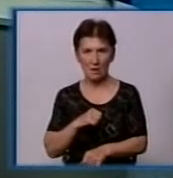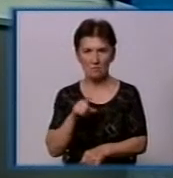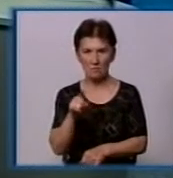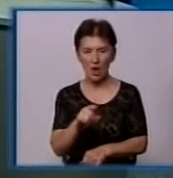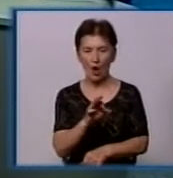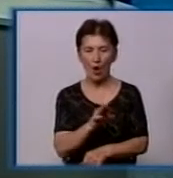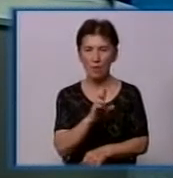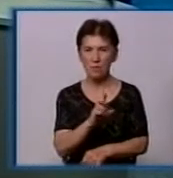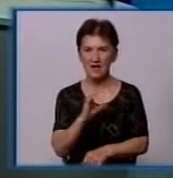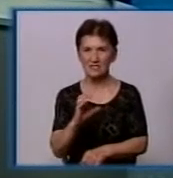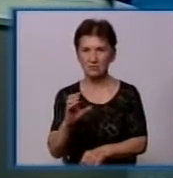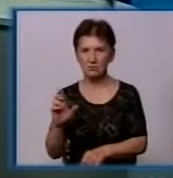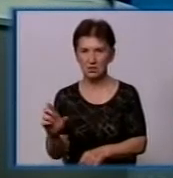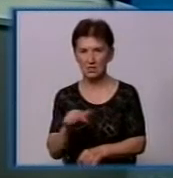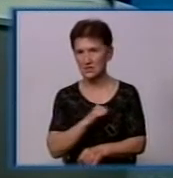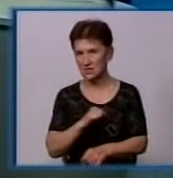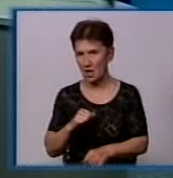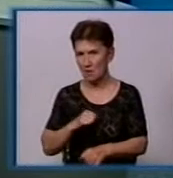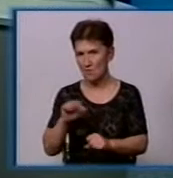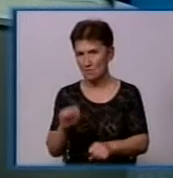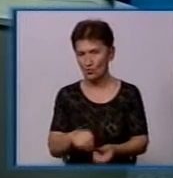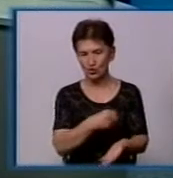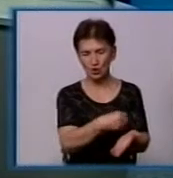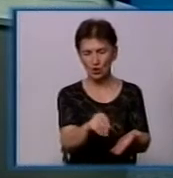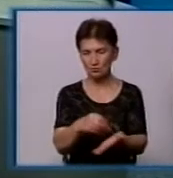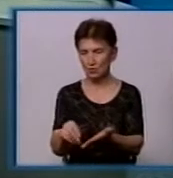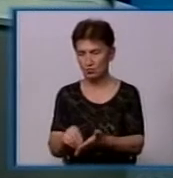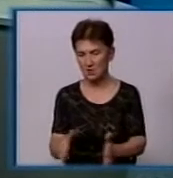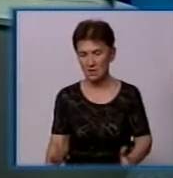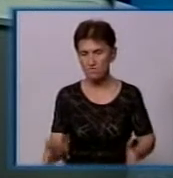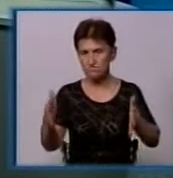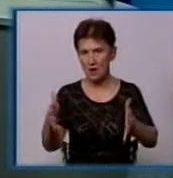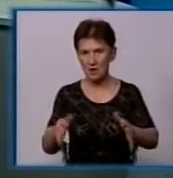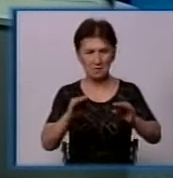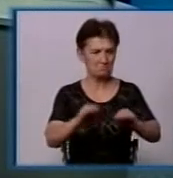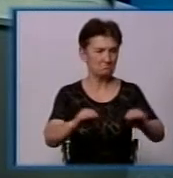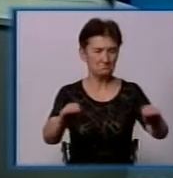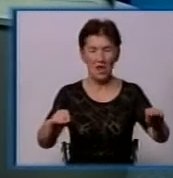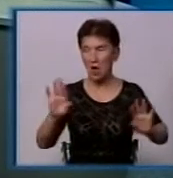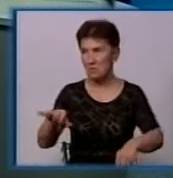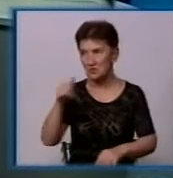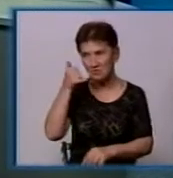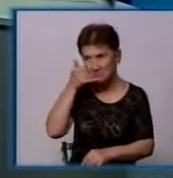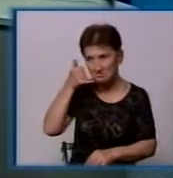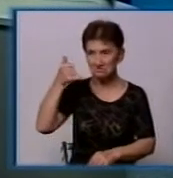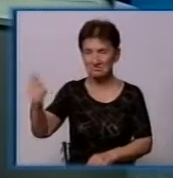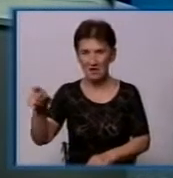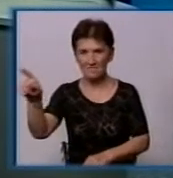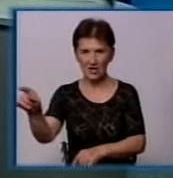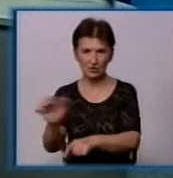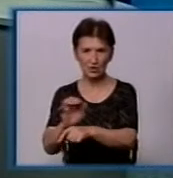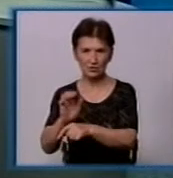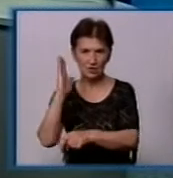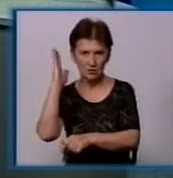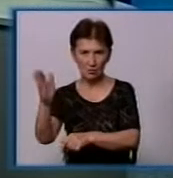сміття, для пластику, папір і скло, наприклад, і потім просто по дзвінку до вас ваша машина буде приїжджати забирати